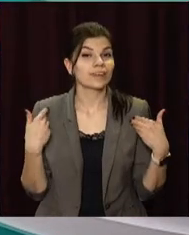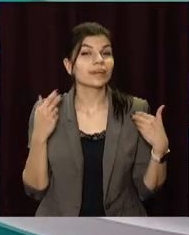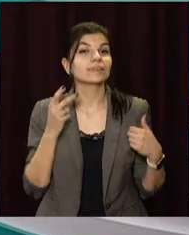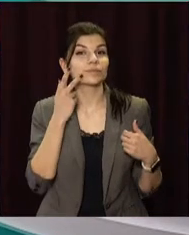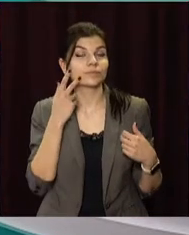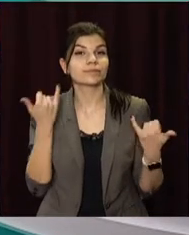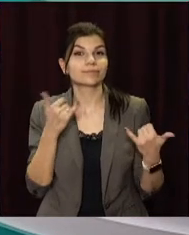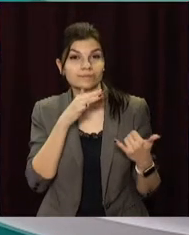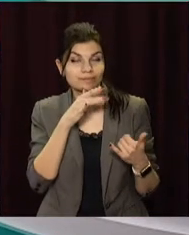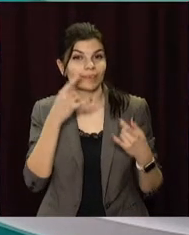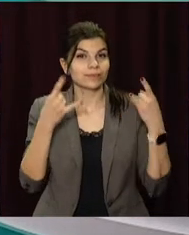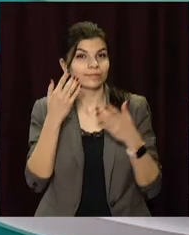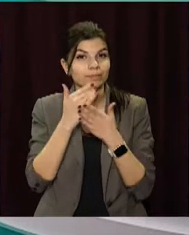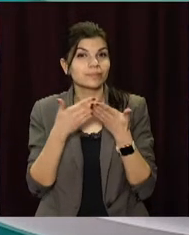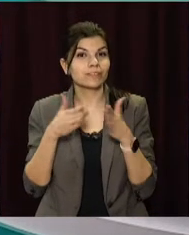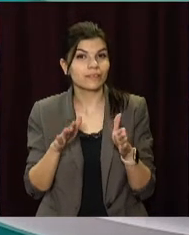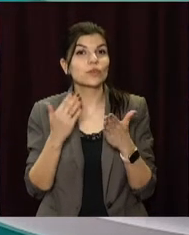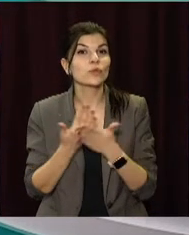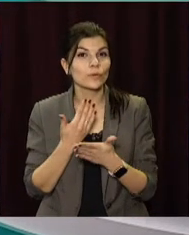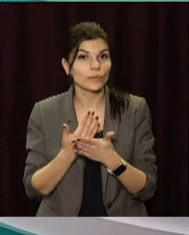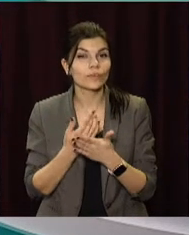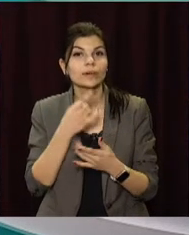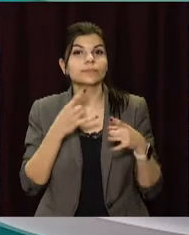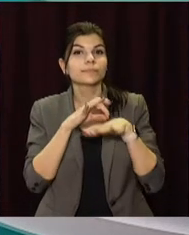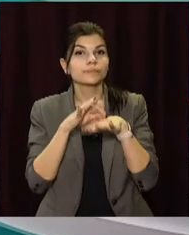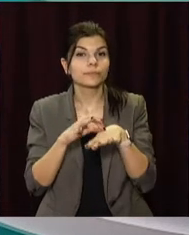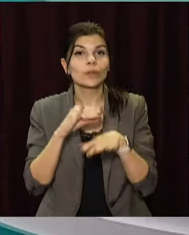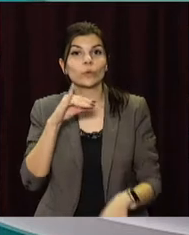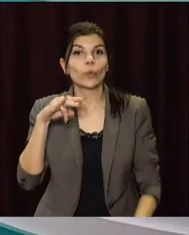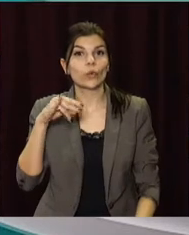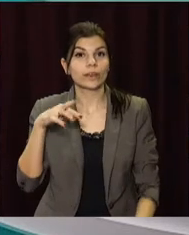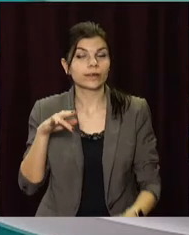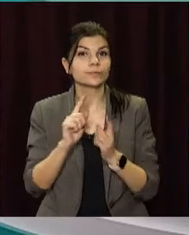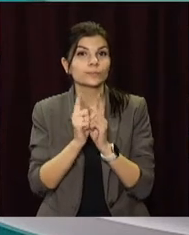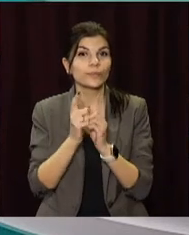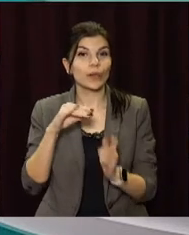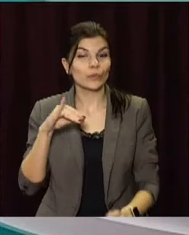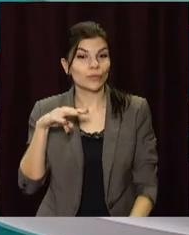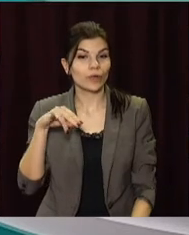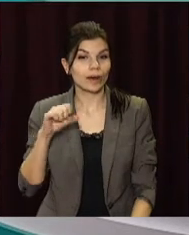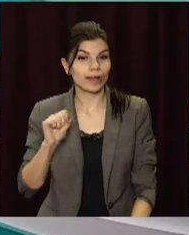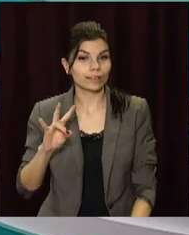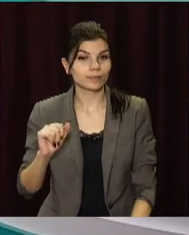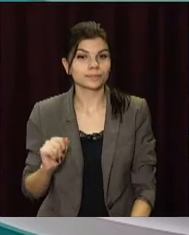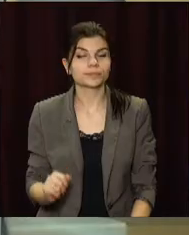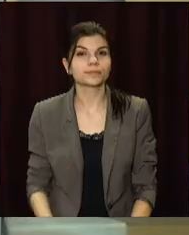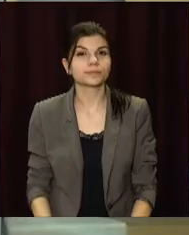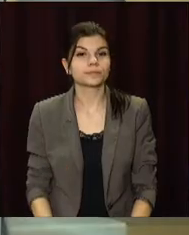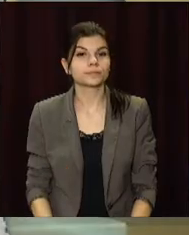Вітаю! Як завжди у цій порі новини на відкритому. У студії для вас працюватиму я, Юлія Демченко, та сурдоперекладачка Юліана Пуговкіна.